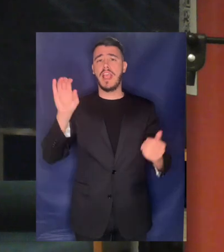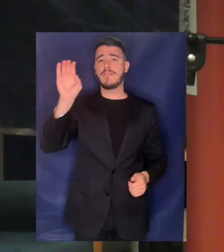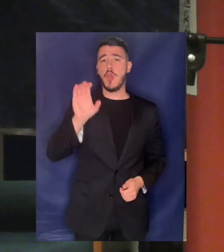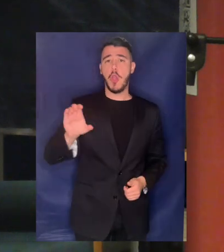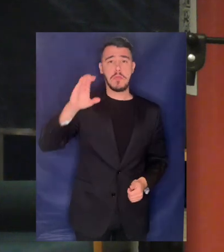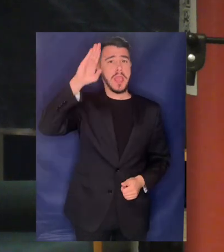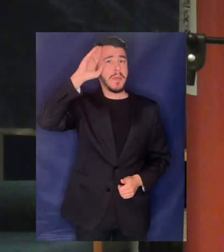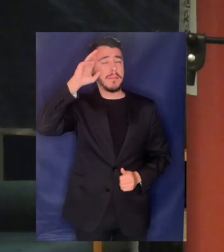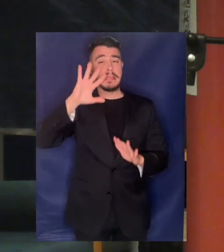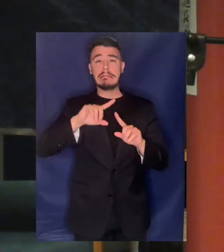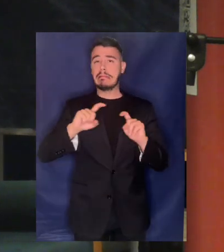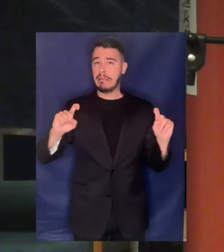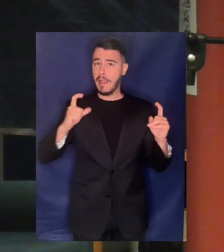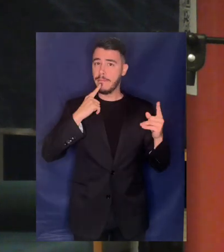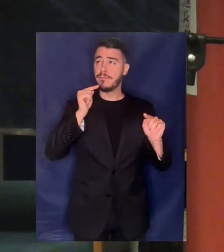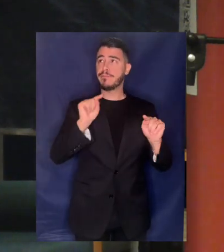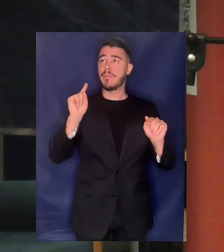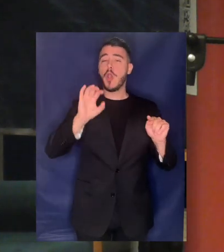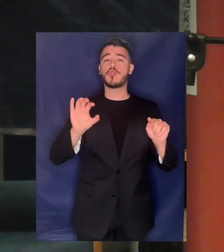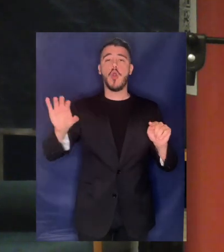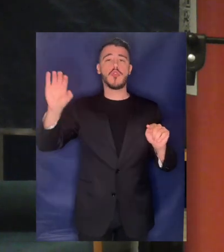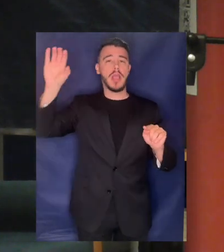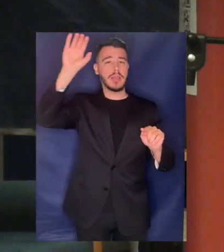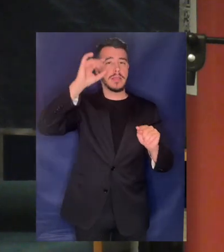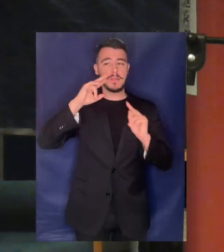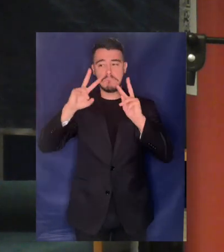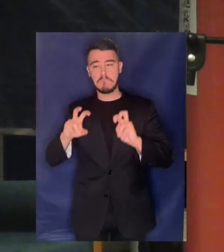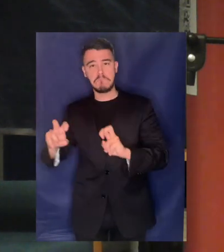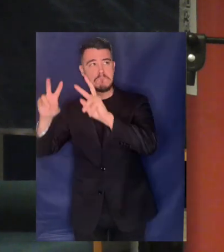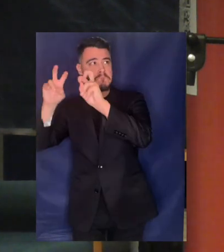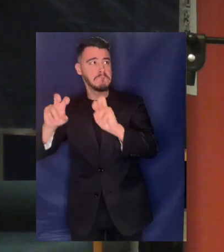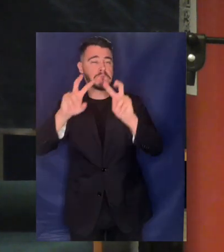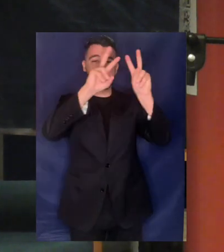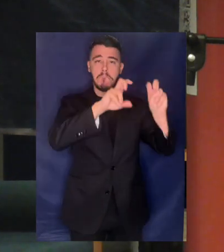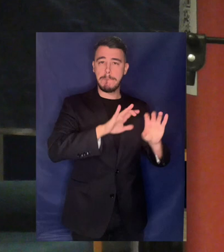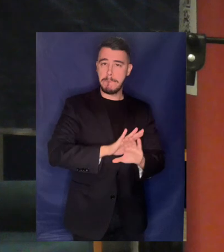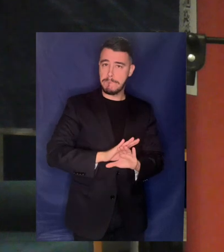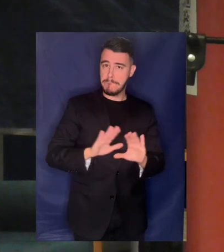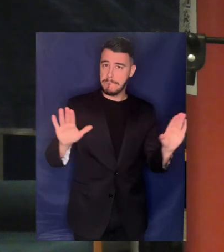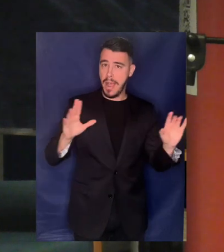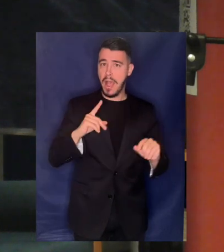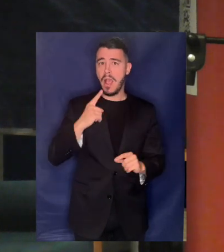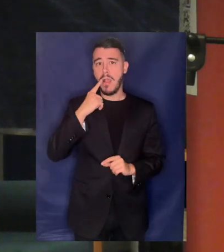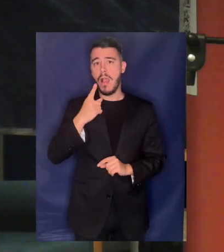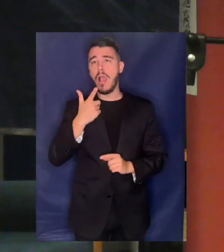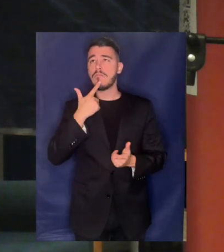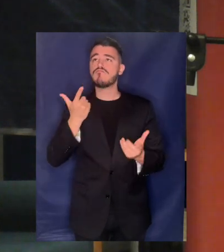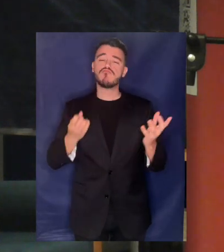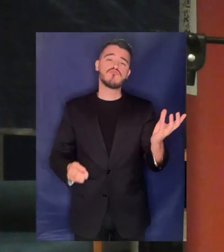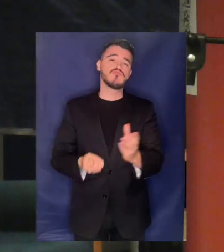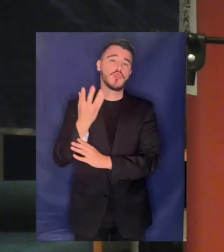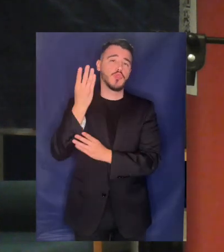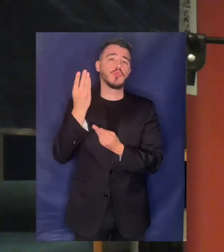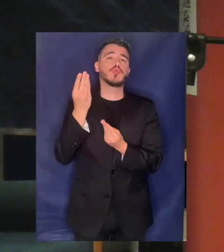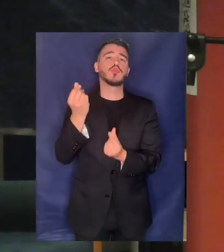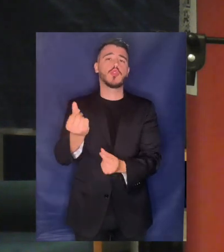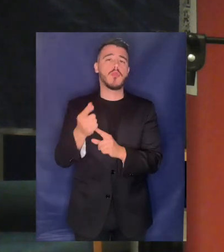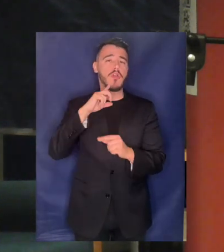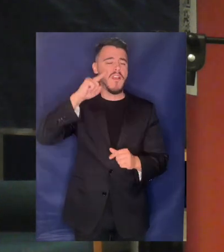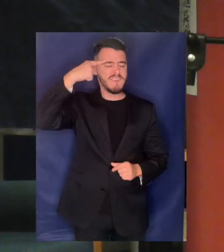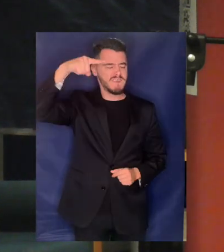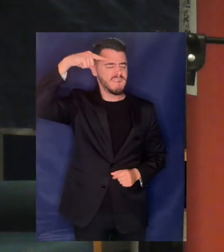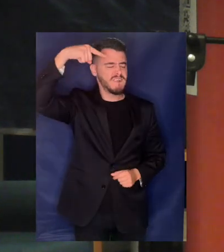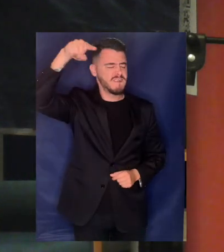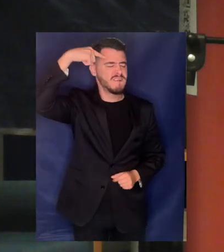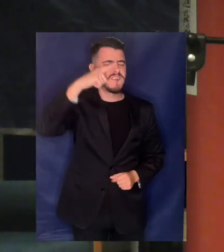Μελετήσαμε μια σειρά από περιπτώσεις και είδαμε τις προσπάθειες αφαρμογές αυτής της νεοφιλελεύθερης πολιτικής αλλά και αιμονής που